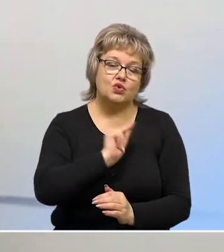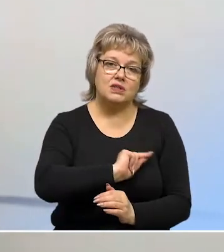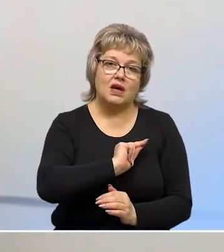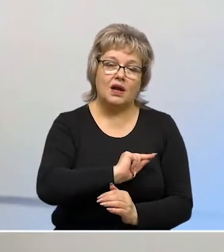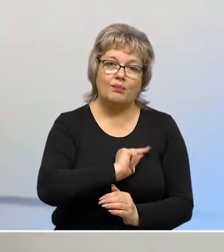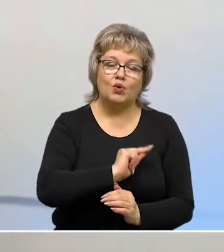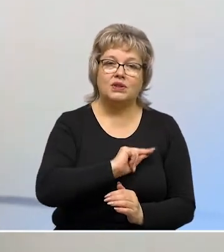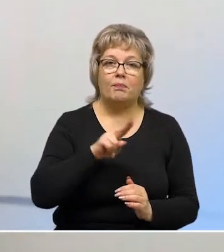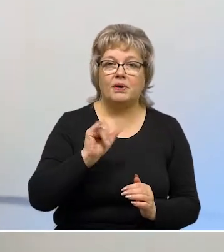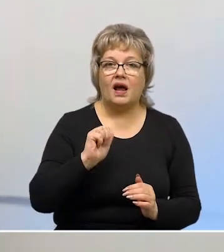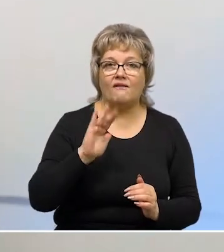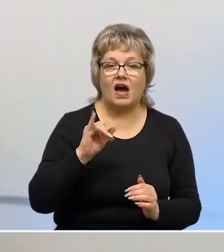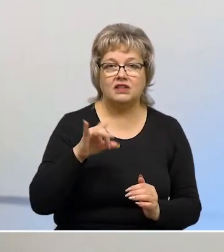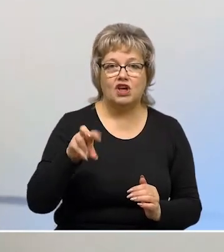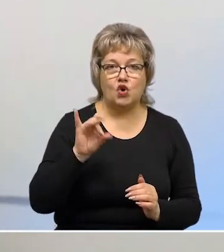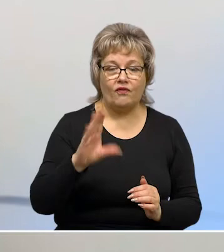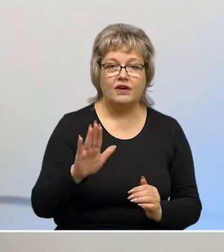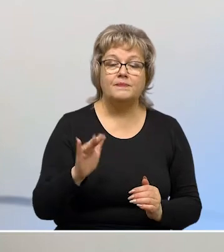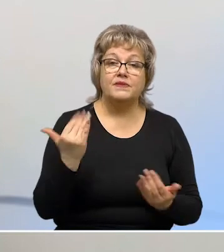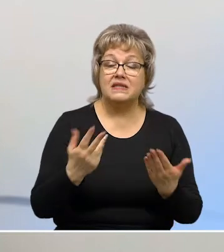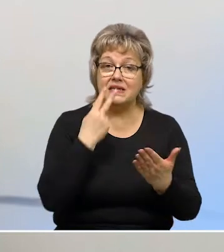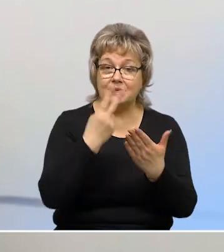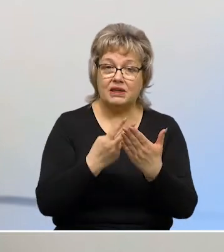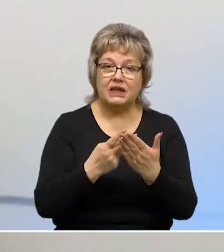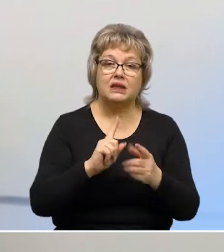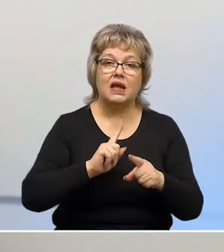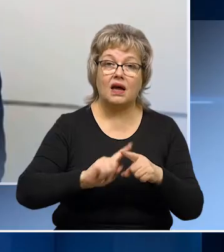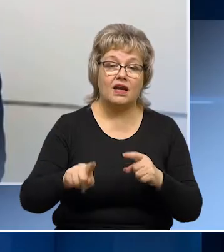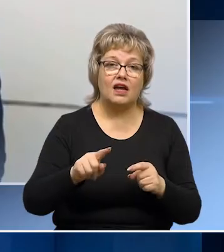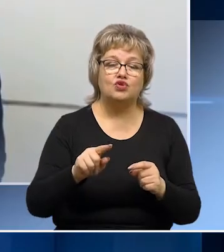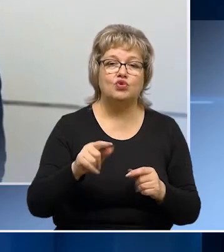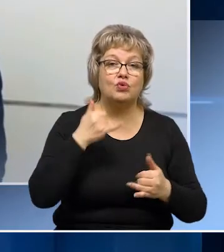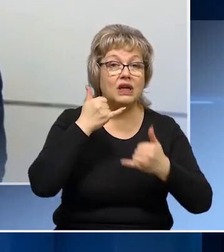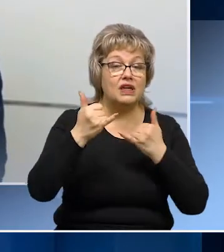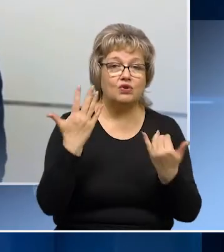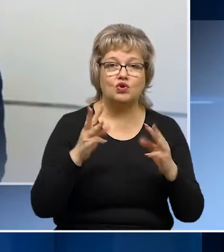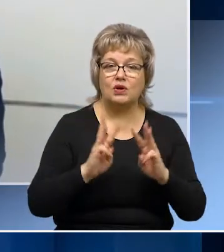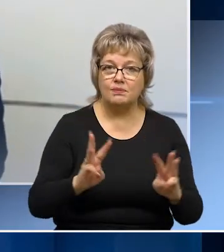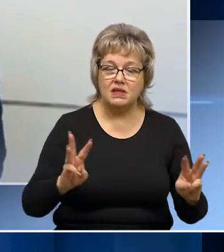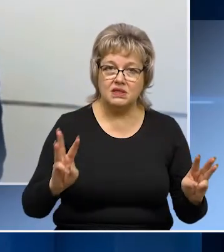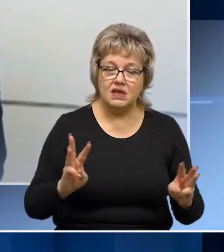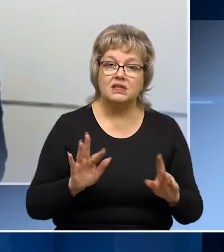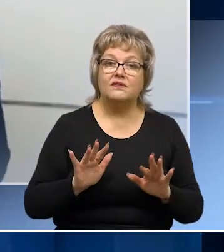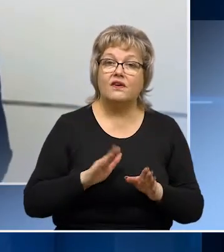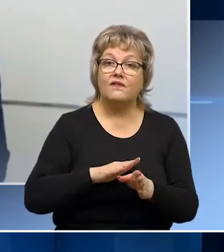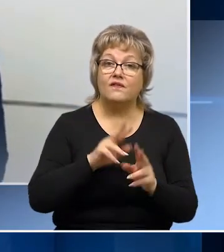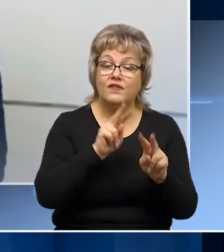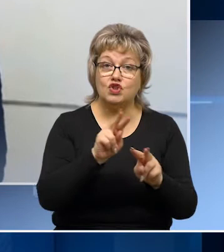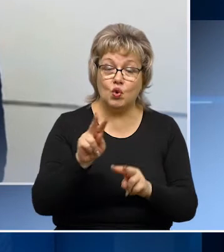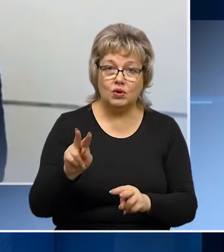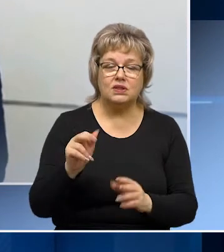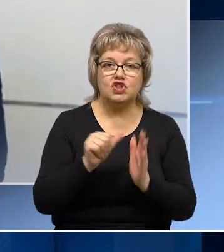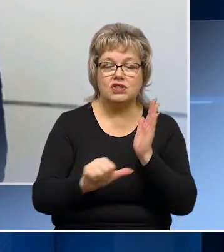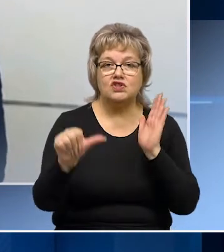работа провайдеров. Даже если смотреть сегодня на горячую линию, которую министерство ведет, сразу